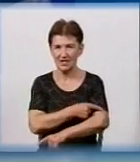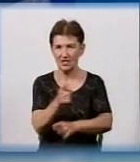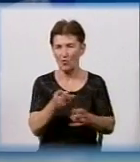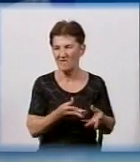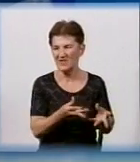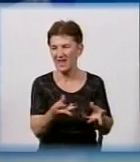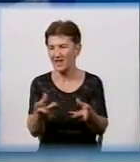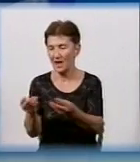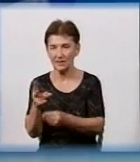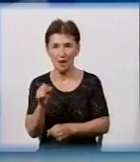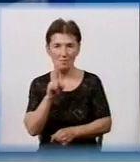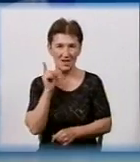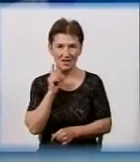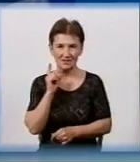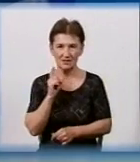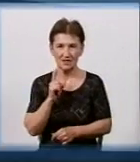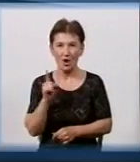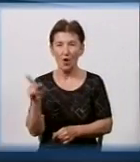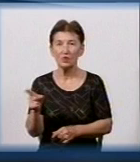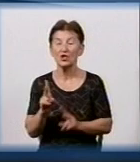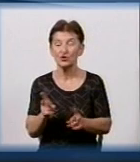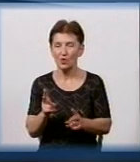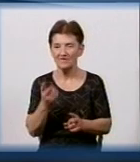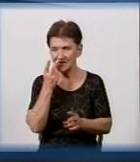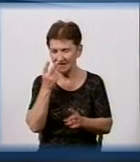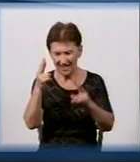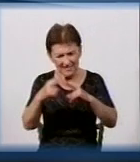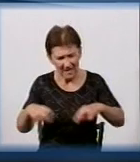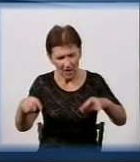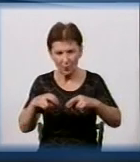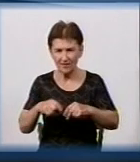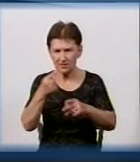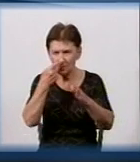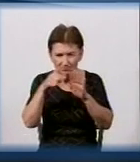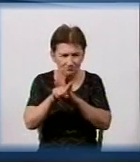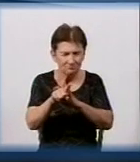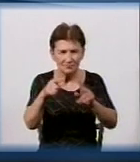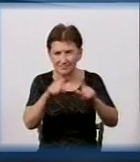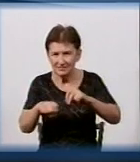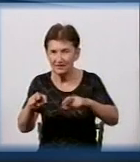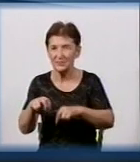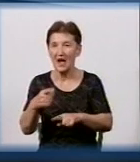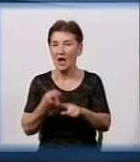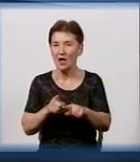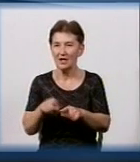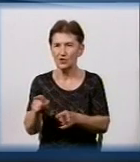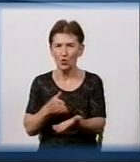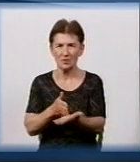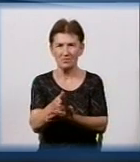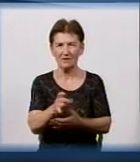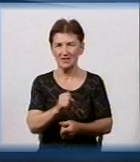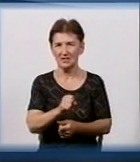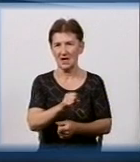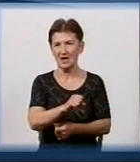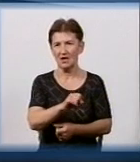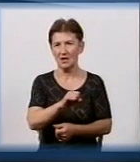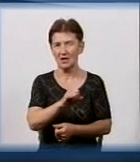хто такий? Це ісследовці, їм все цікаво. Це направлено на людей школьного віку. У